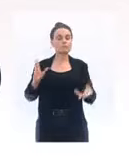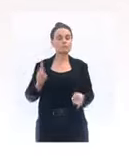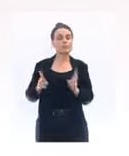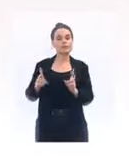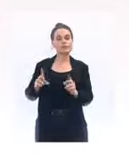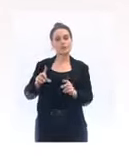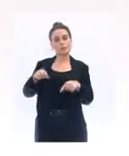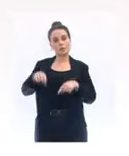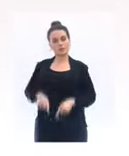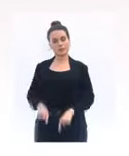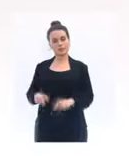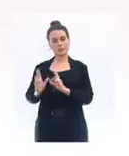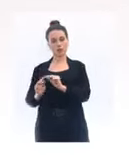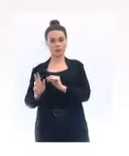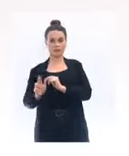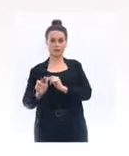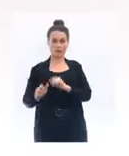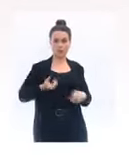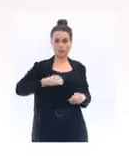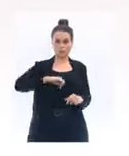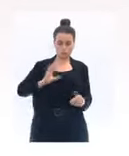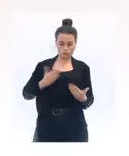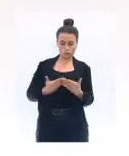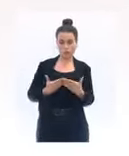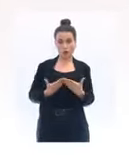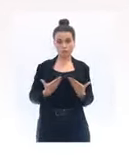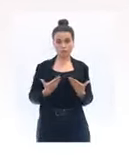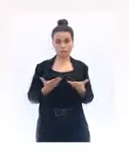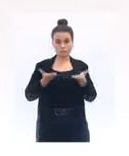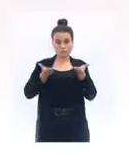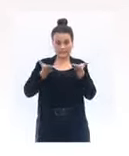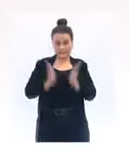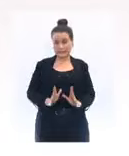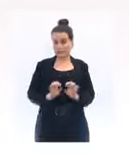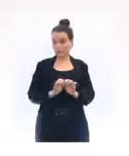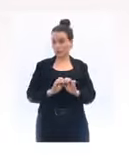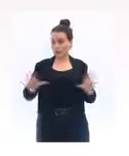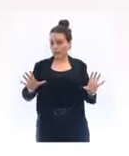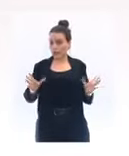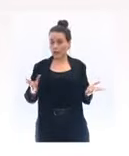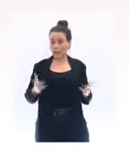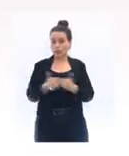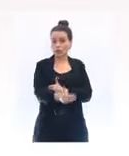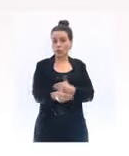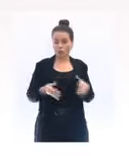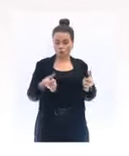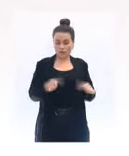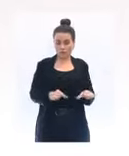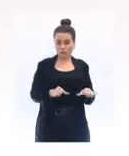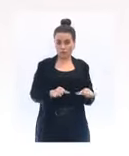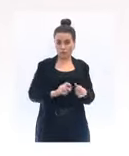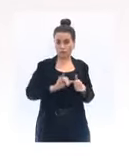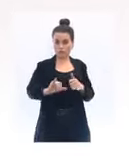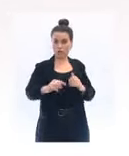position est très claire à ce stade. Il a été décidé de faire un confinement jusqu'au 1er